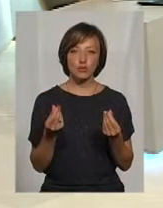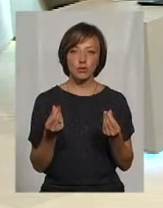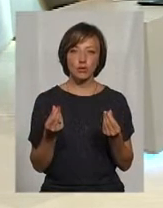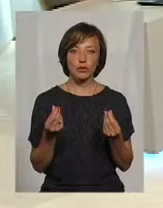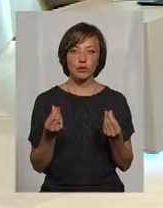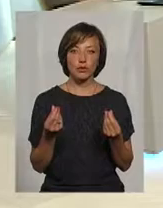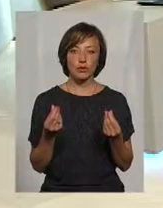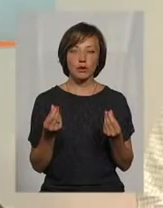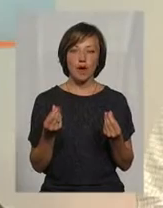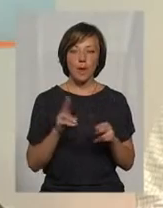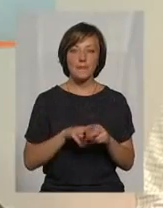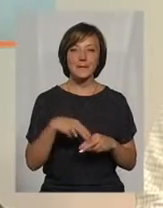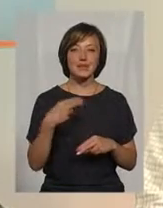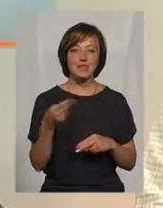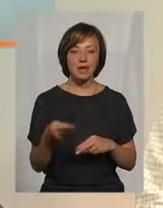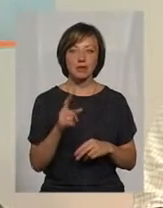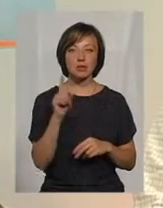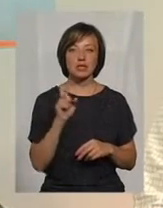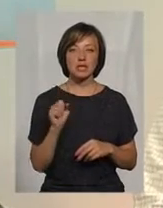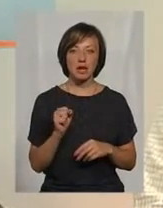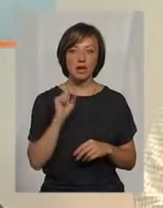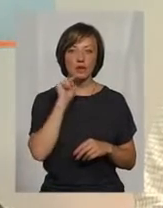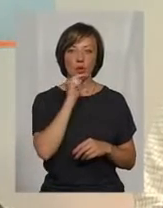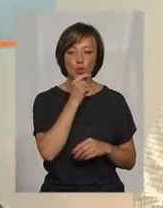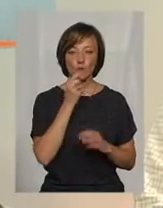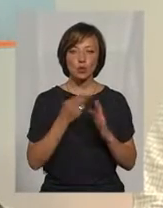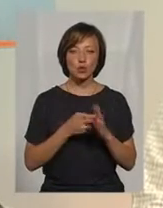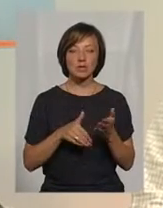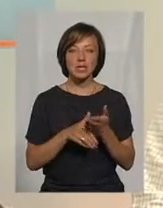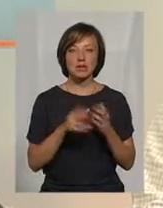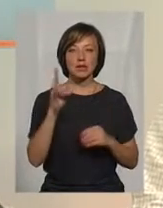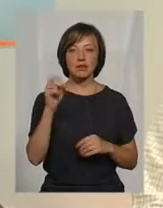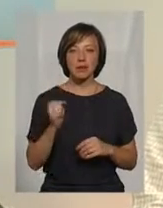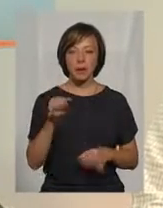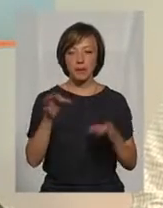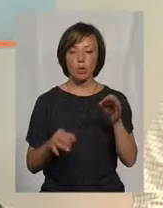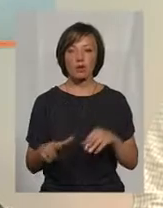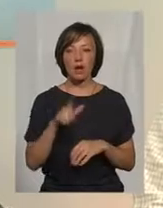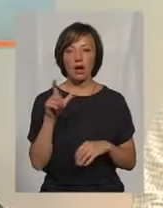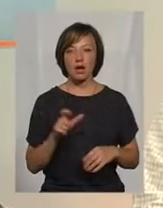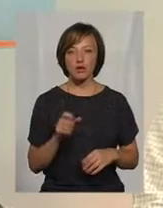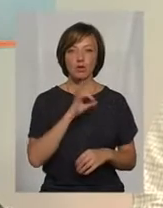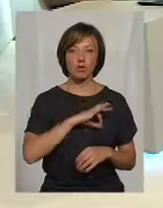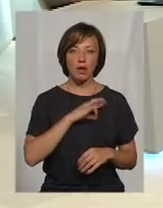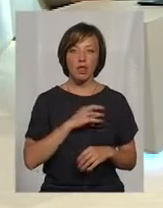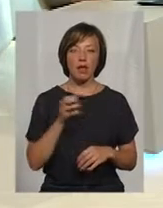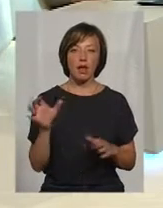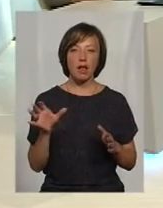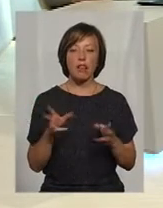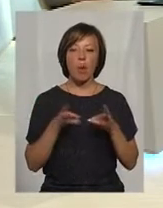компенсацію за зекономлену субсидію на природній газ, який використовувався на